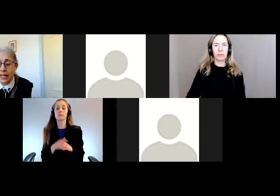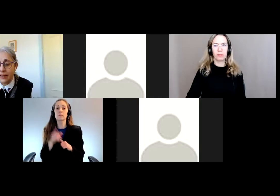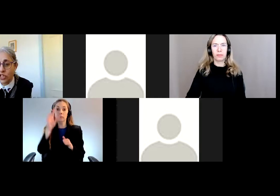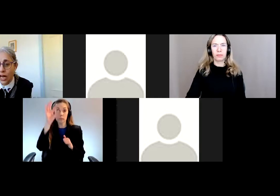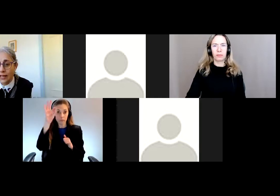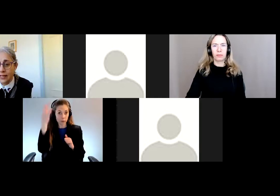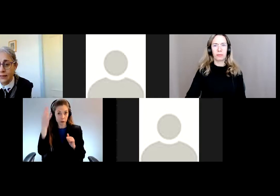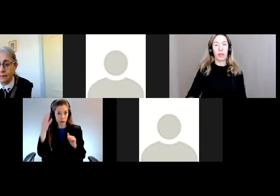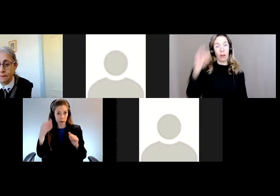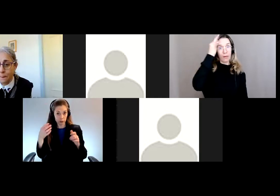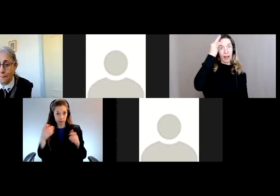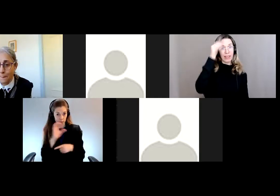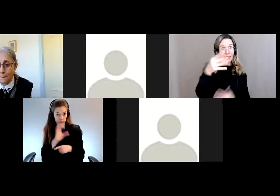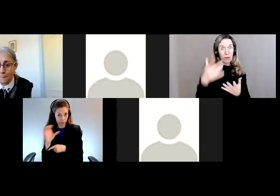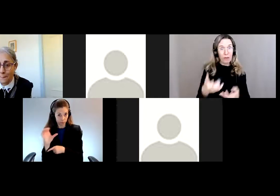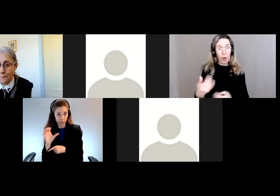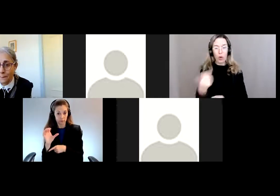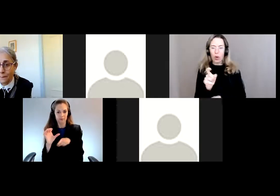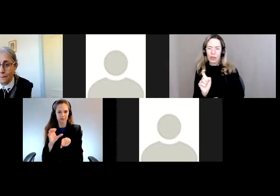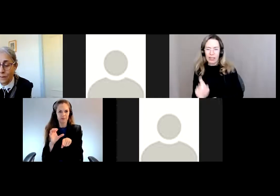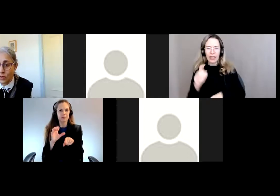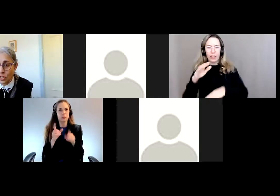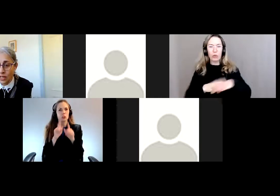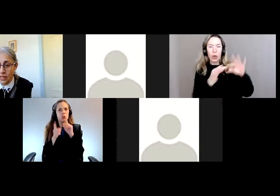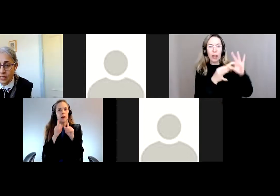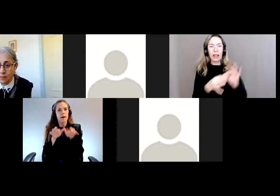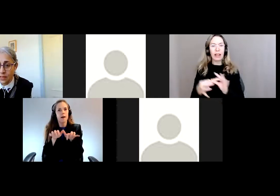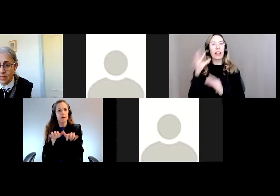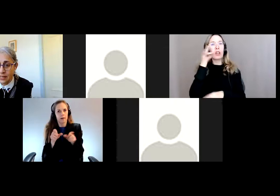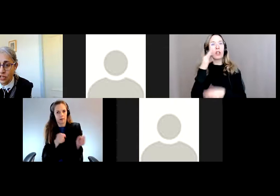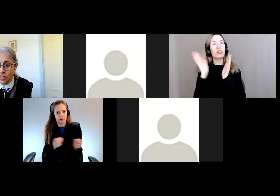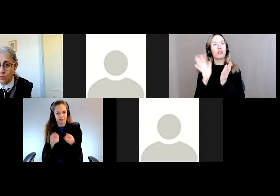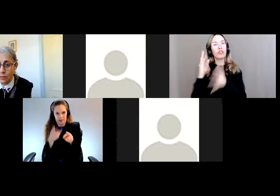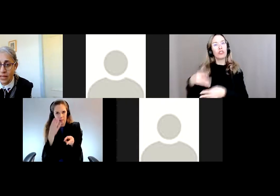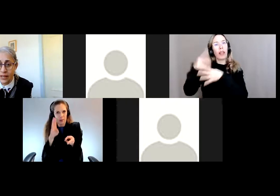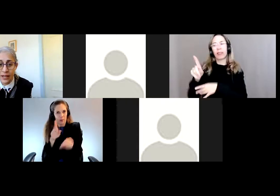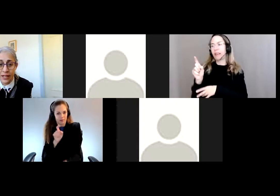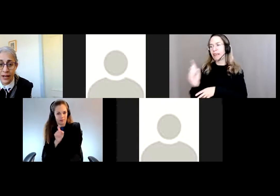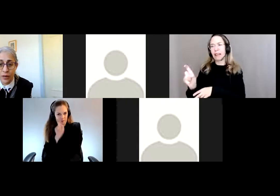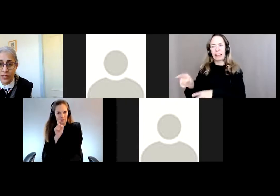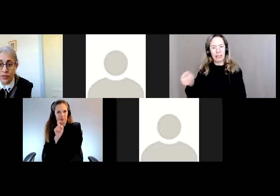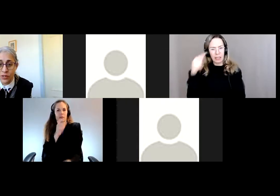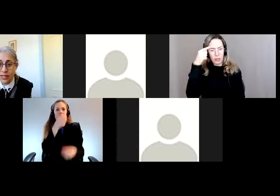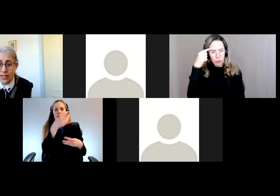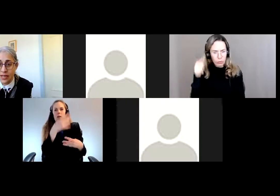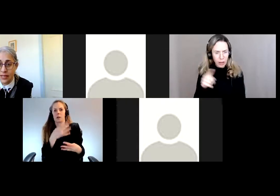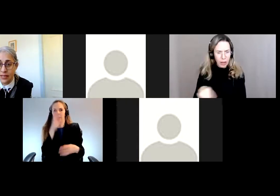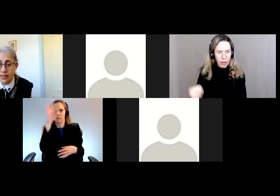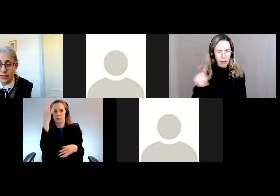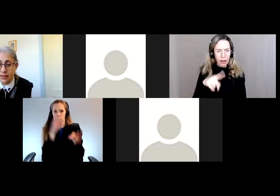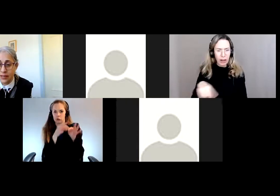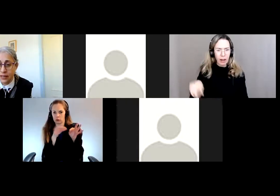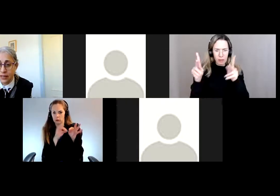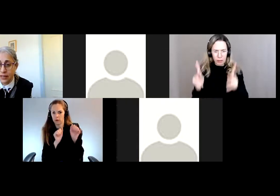aux sous-titres en français, je vous invite à cliquer sur le lien dans la boîte de clavardage. Je crois que quelqu'un est